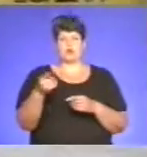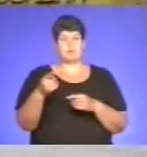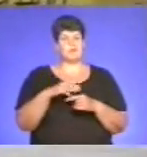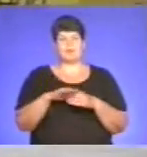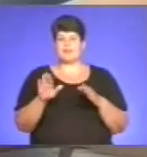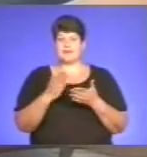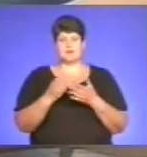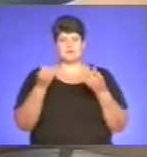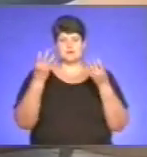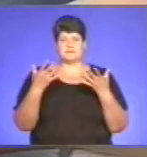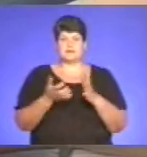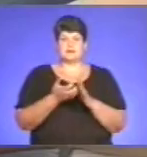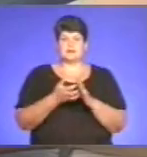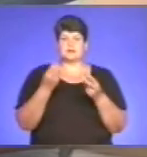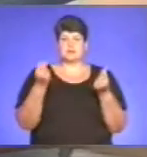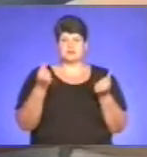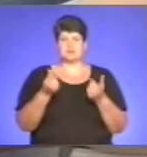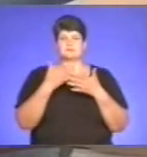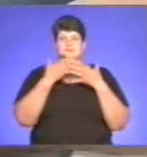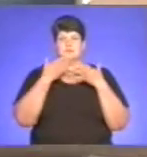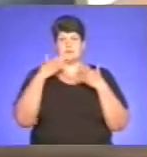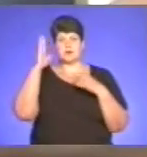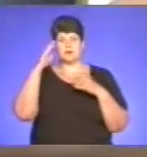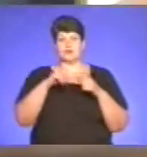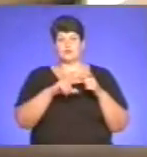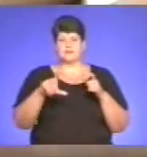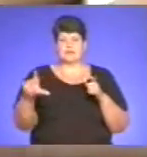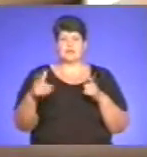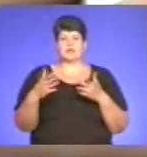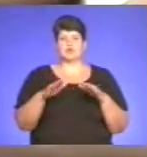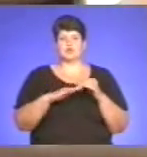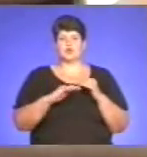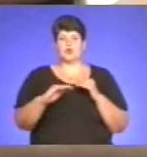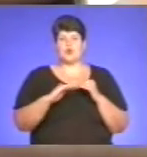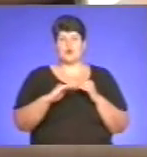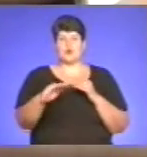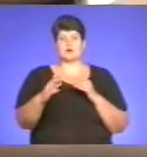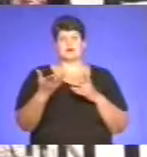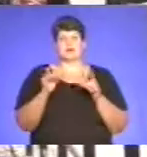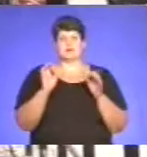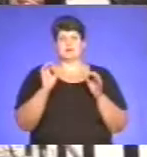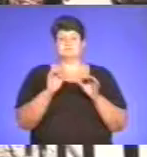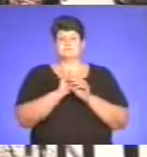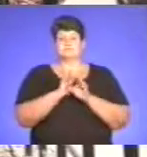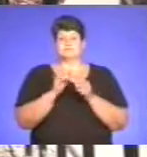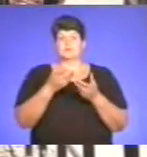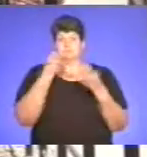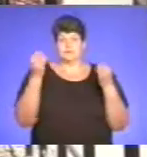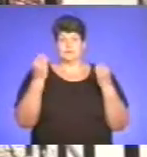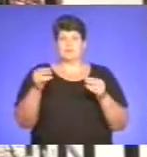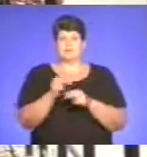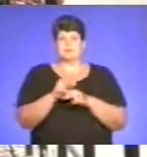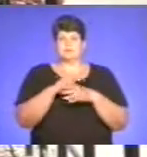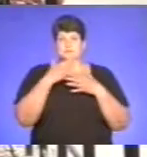непроста. Нестача коштів, відсутність водовідведення, дорожньої основи і капітального ремонту. Якість бітуму теж не